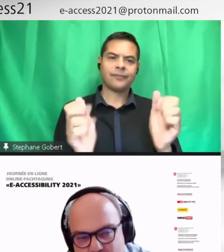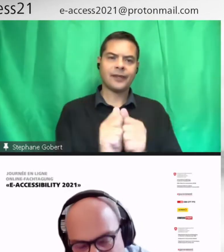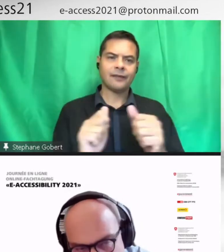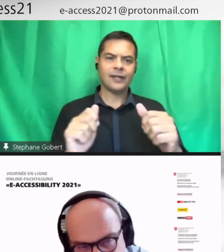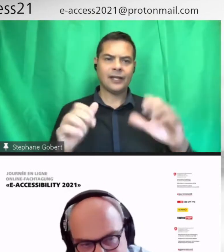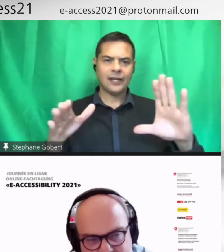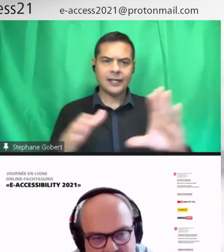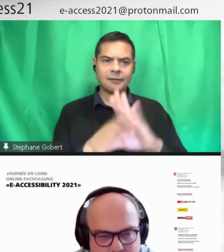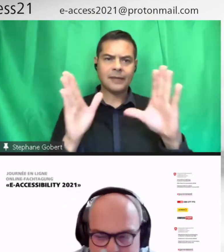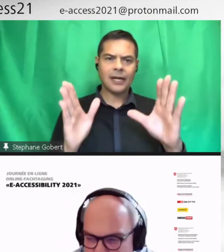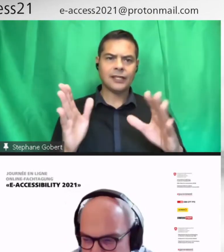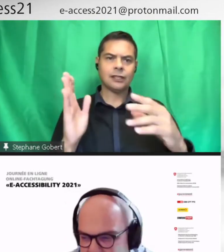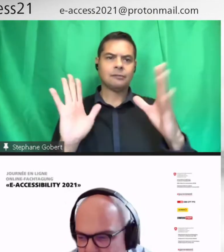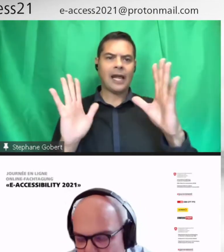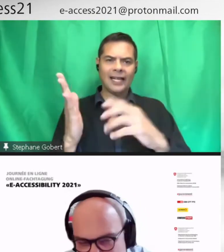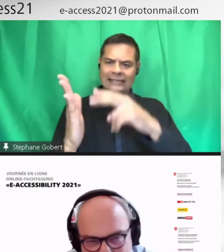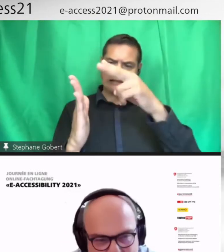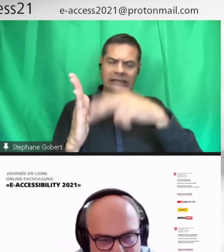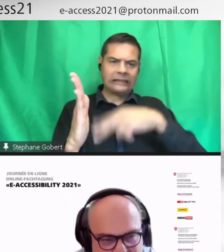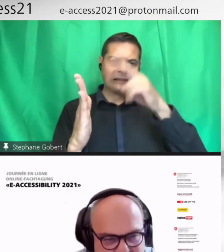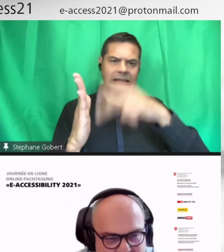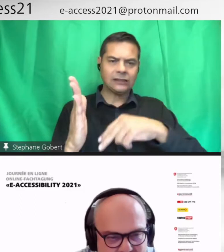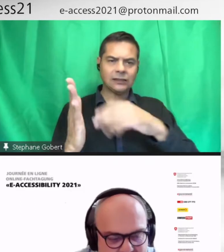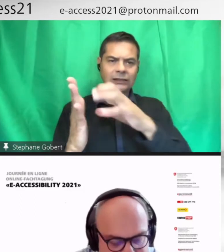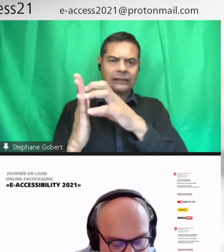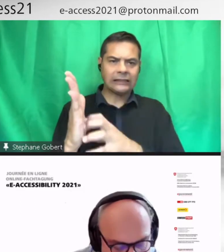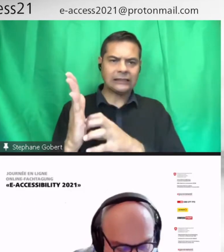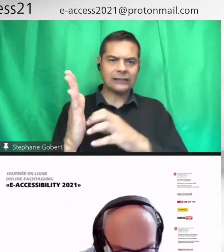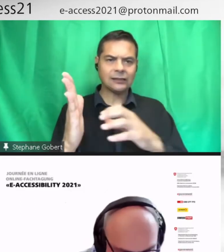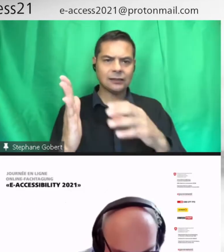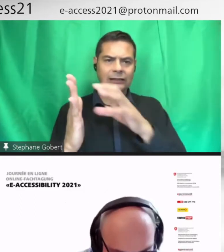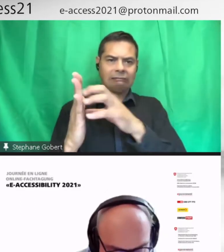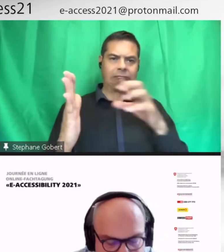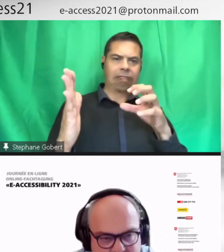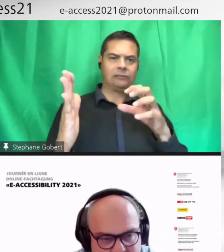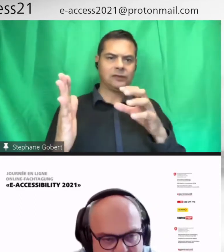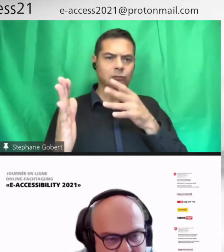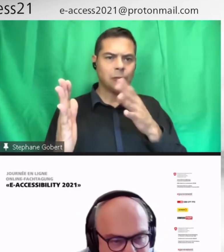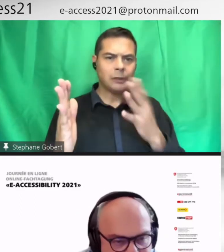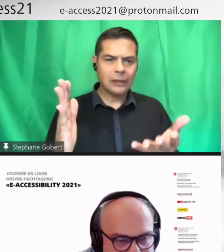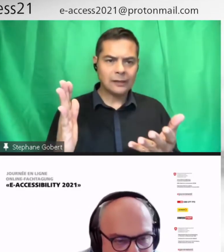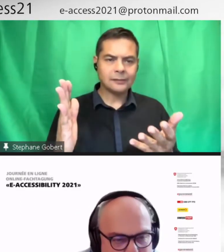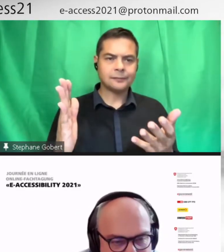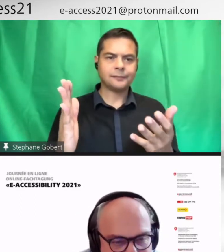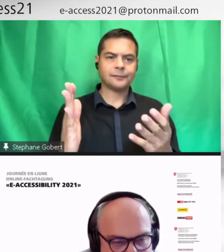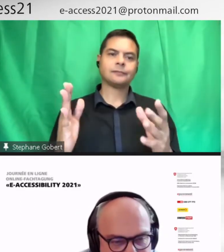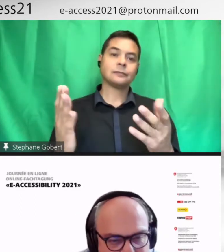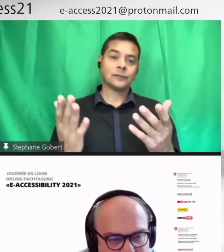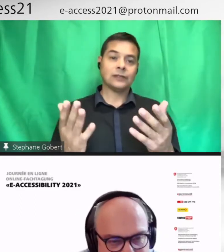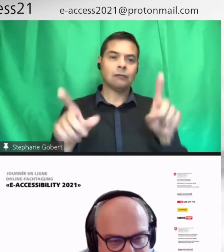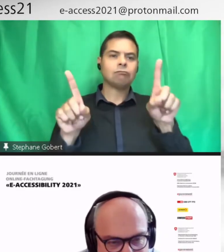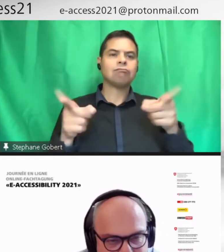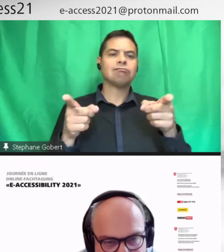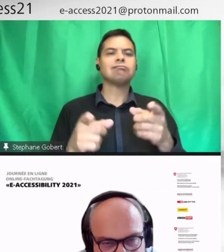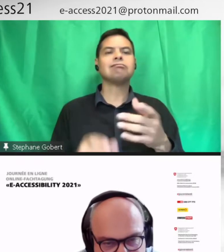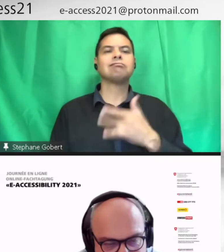on ne pouvait pas l'extraire. Peut-être encore une petite parenthèse qui est intéressante. C'est que le premier livre qui était